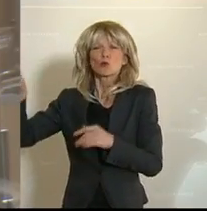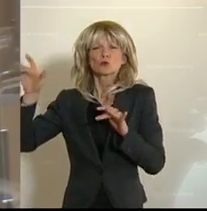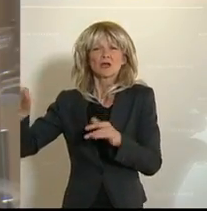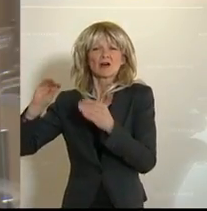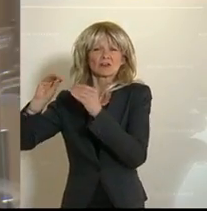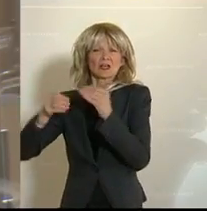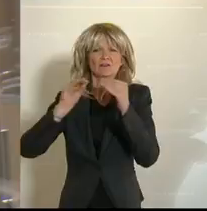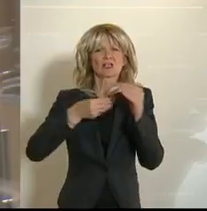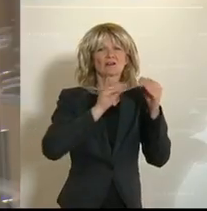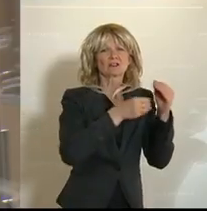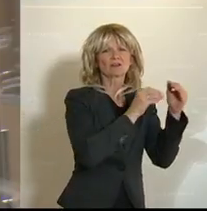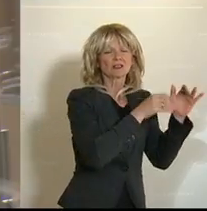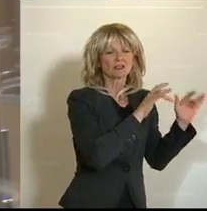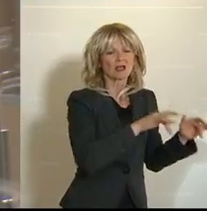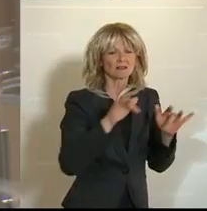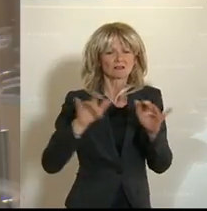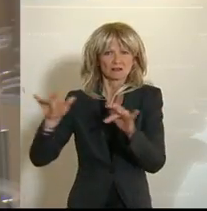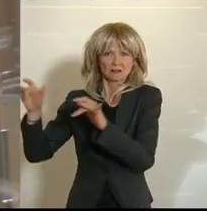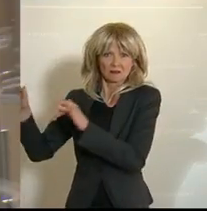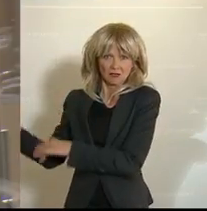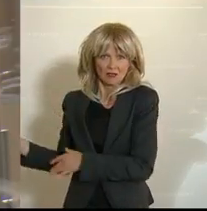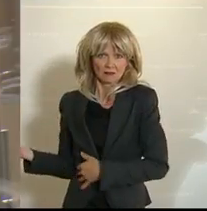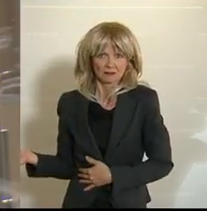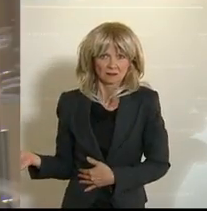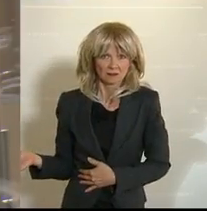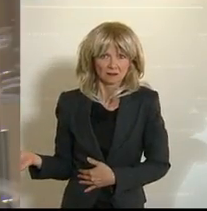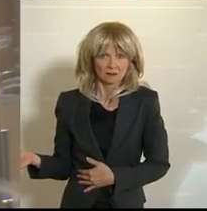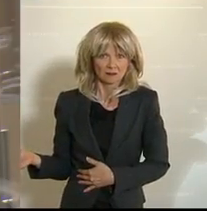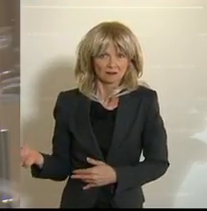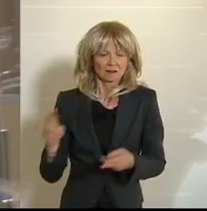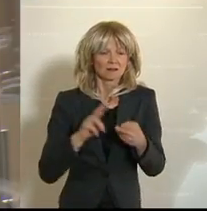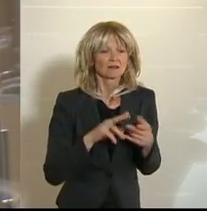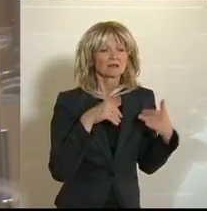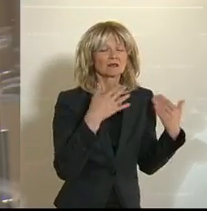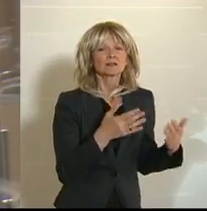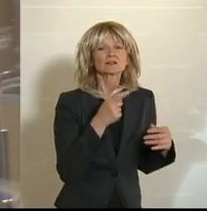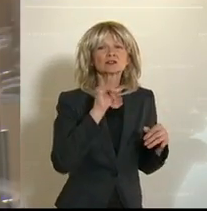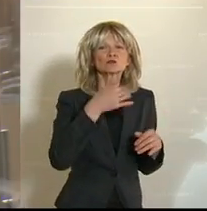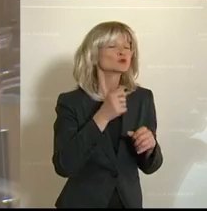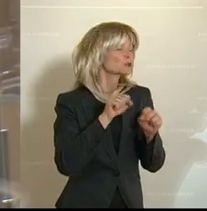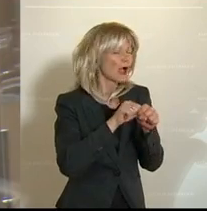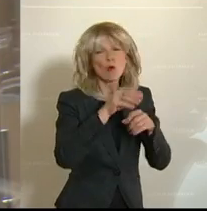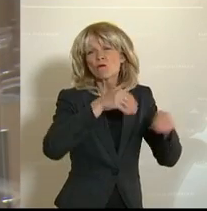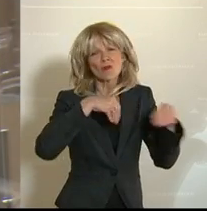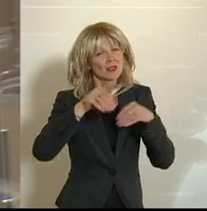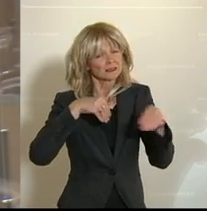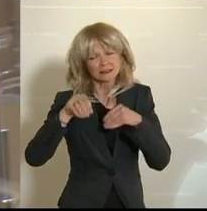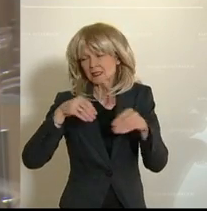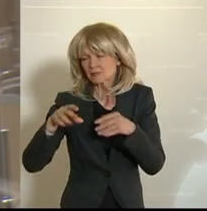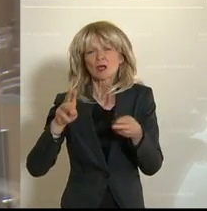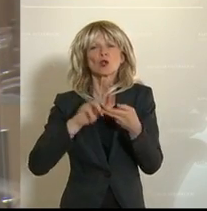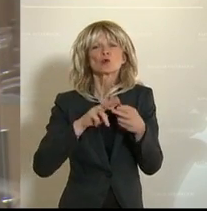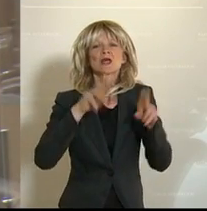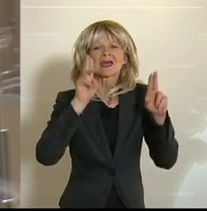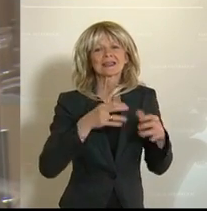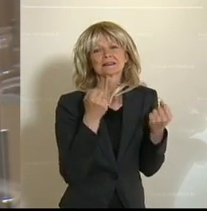wo ich auch ersuche, dass die Bundesregierung sich bei der Kommission dafür einsetzt, dass da auch Flexibilität herrschen muss und Rechtssicherheit herrschen muss. Und